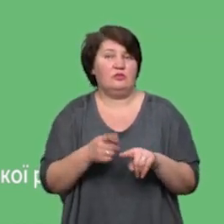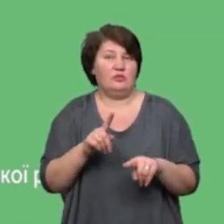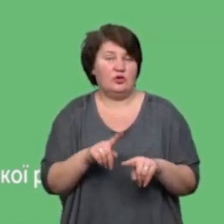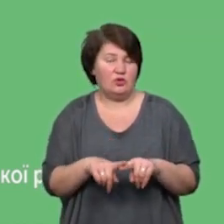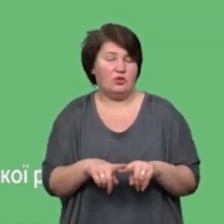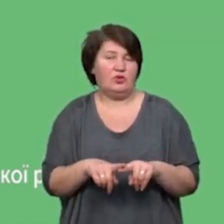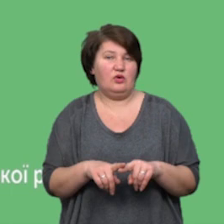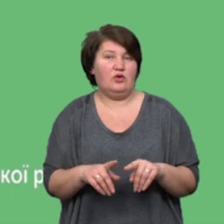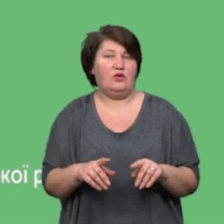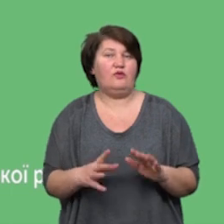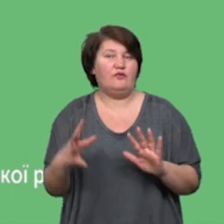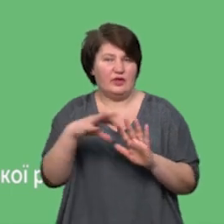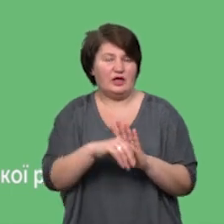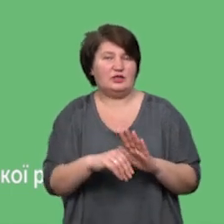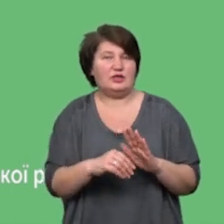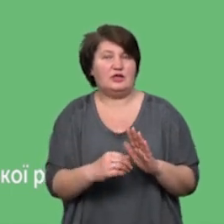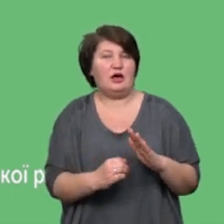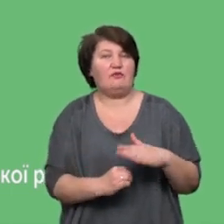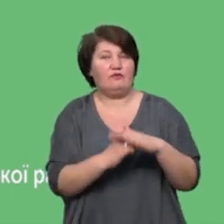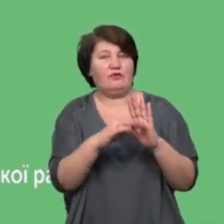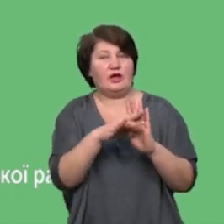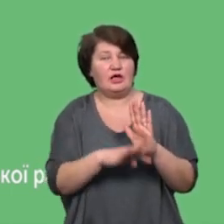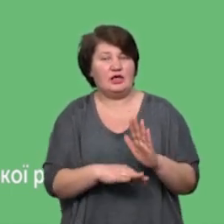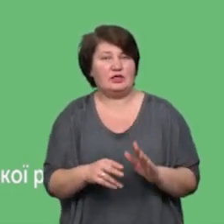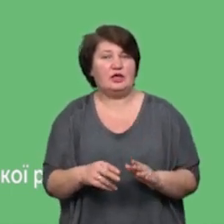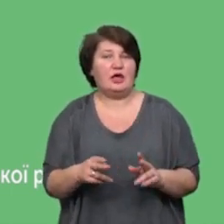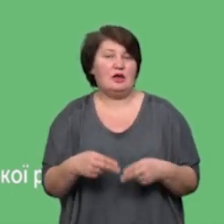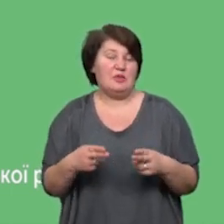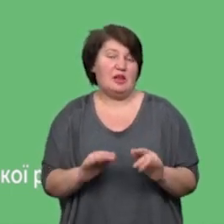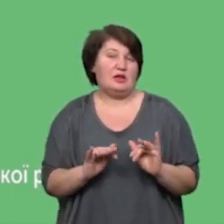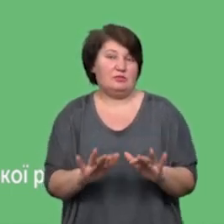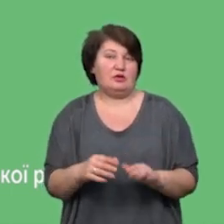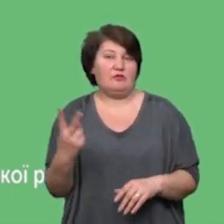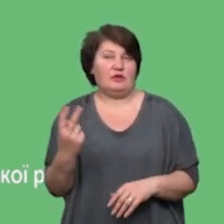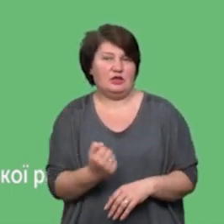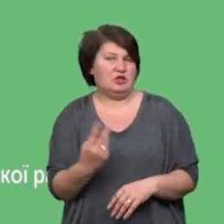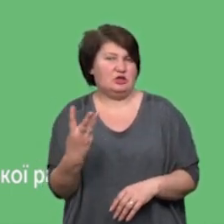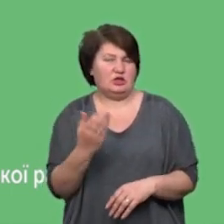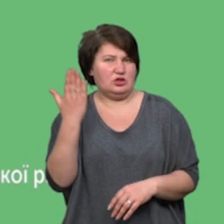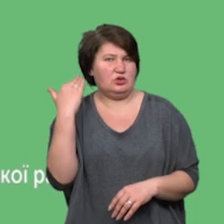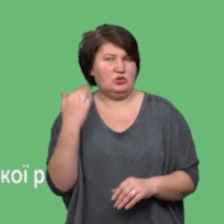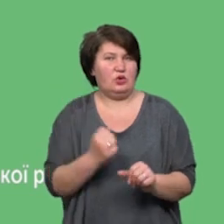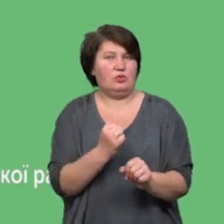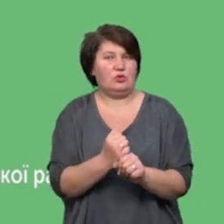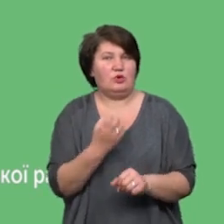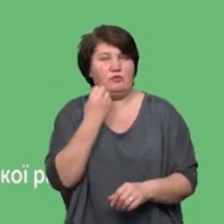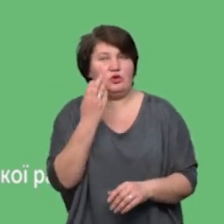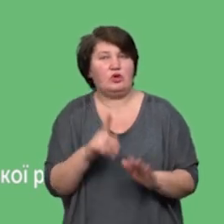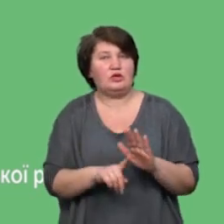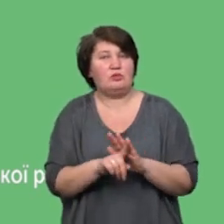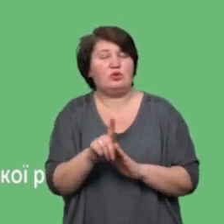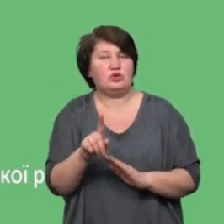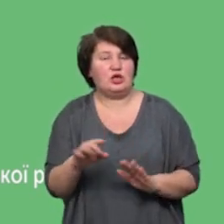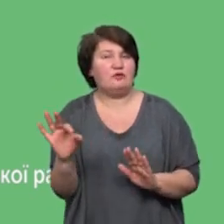реєстрів кримінальної справи. Ми це ще два тижні тому робили, чи три, від коли та історія почалася. Одразу